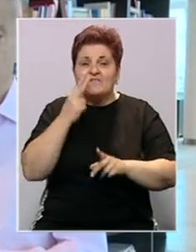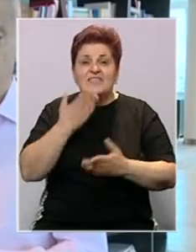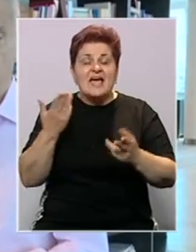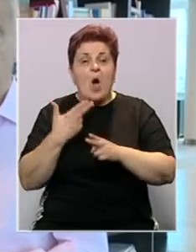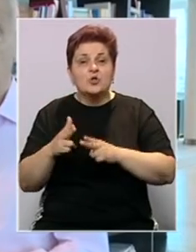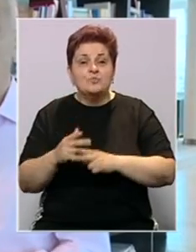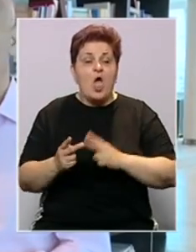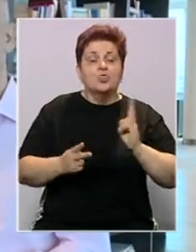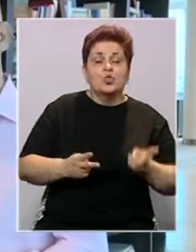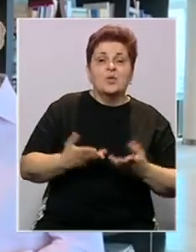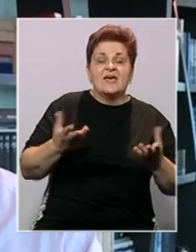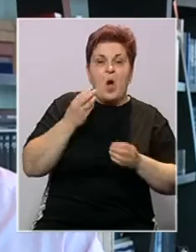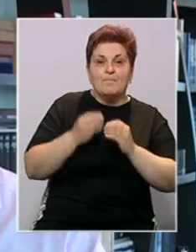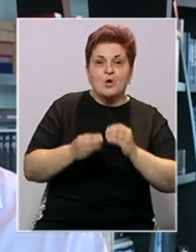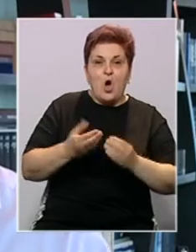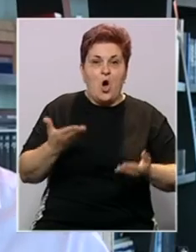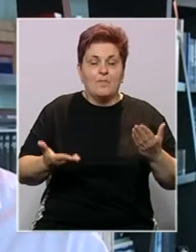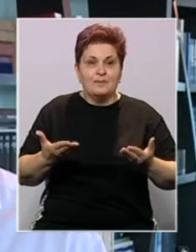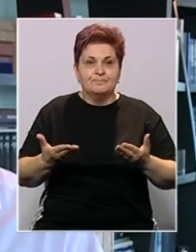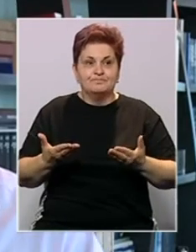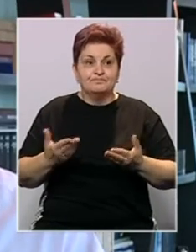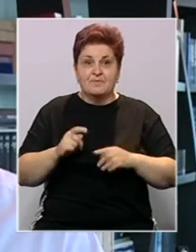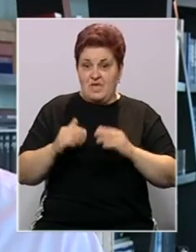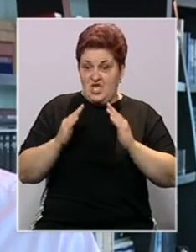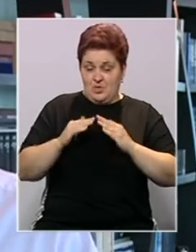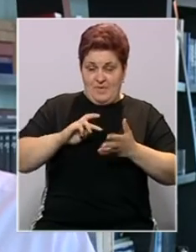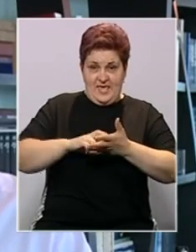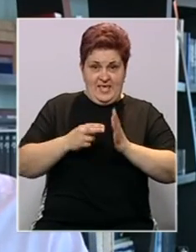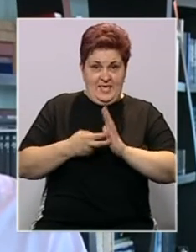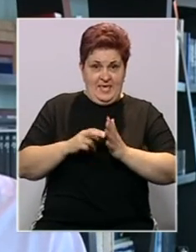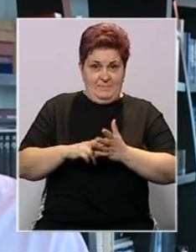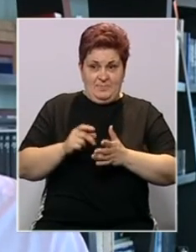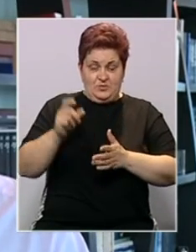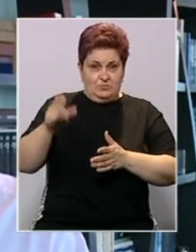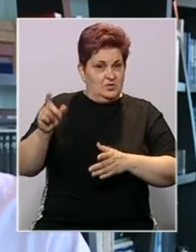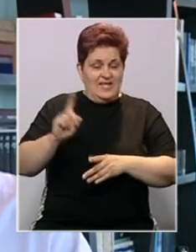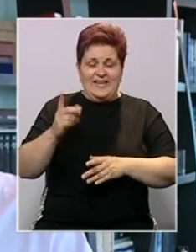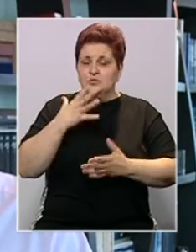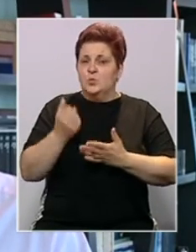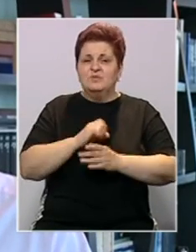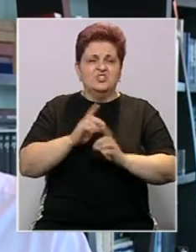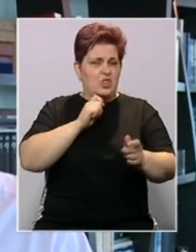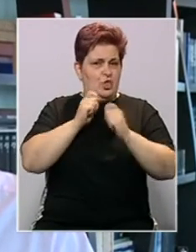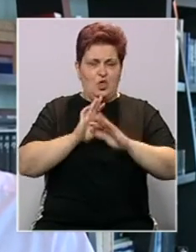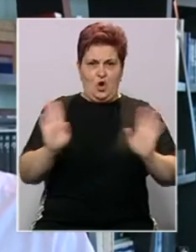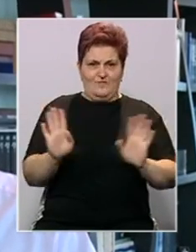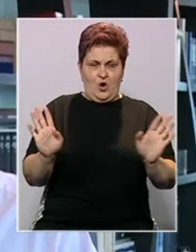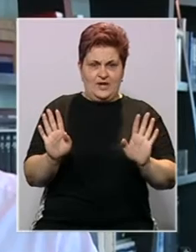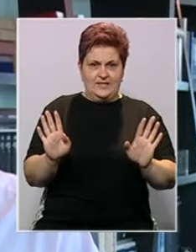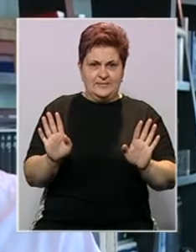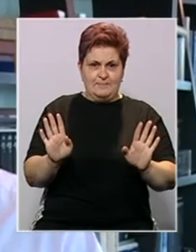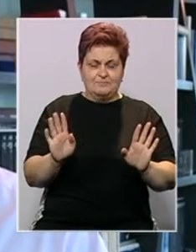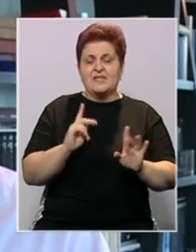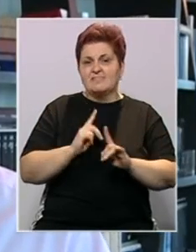kao rješenje, drugi kao problem. Činjenica je da domaći politički faktori nisu uspjeli ništa da dogovore i